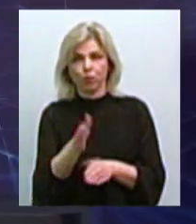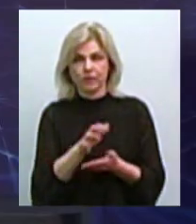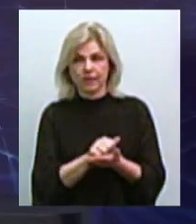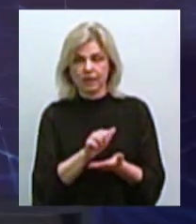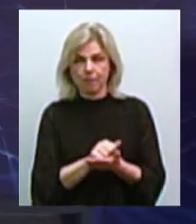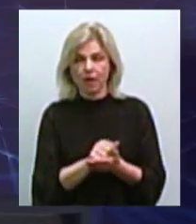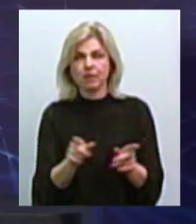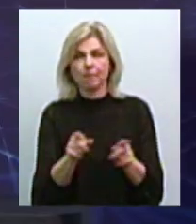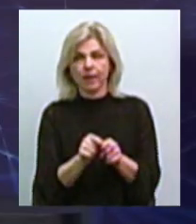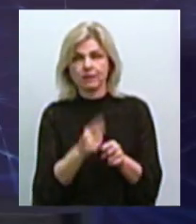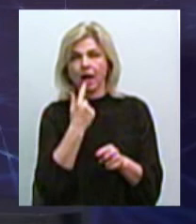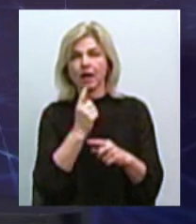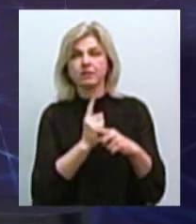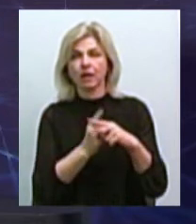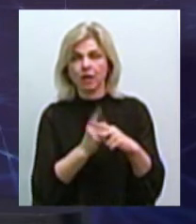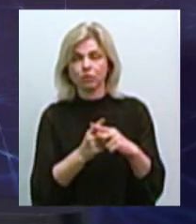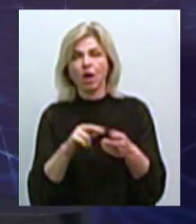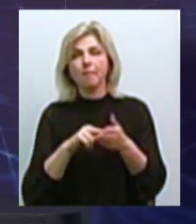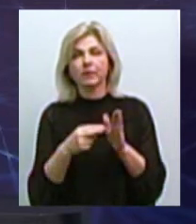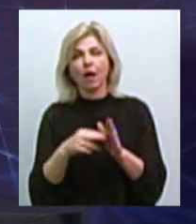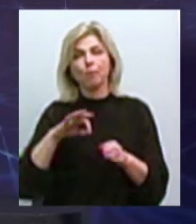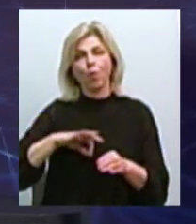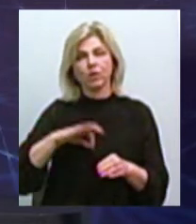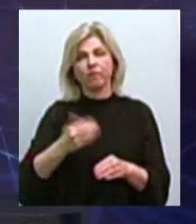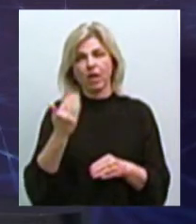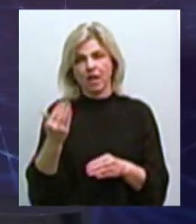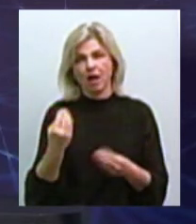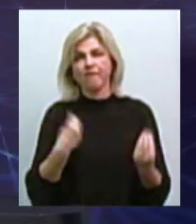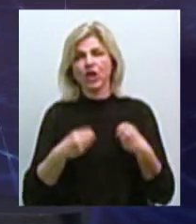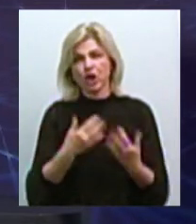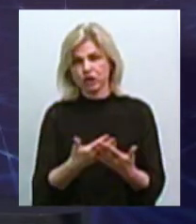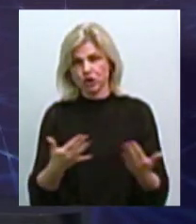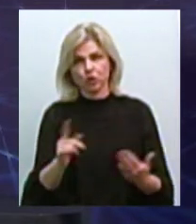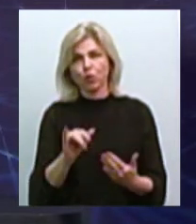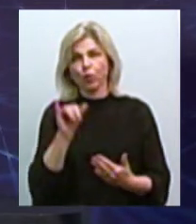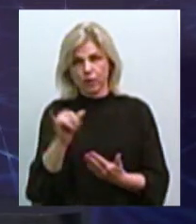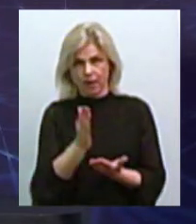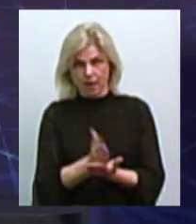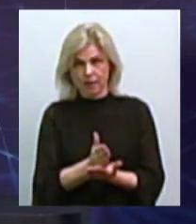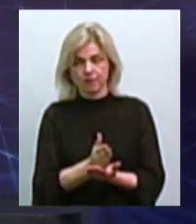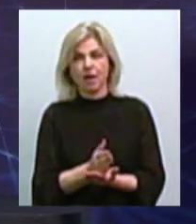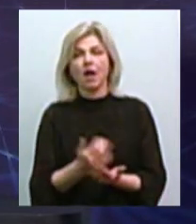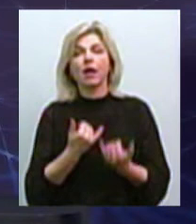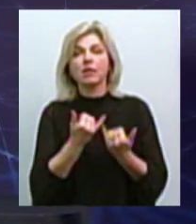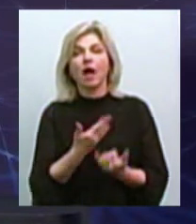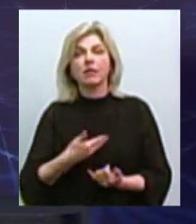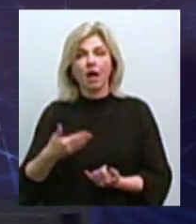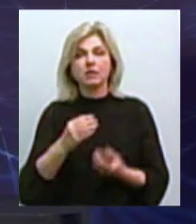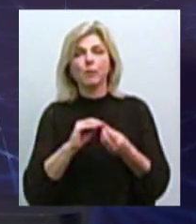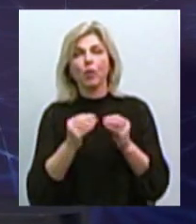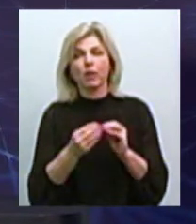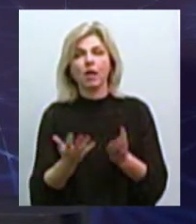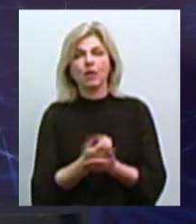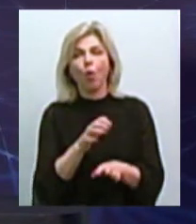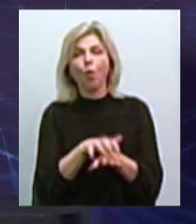планируємо використовуватися їхнім базою віщей, які у них є, тому що для нас проблематично знайти обов'ю